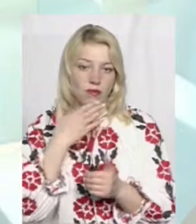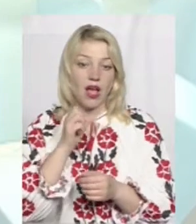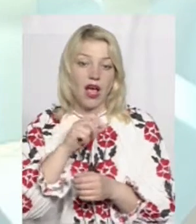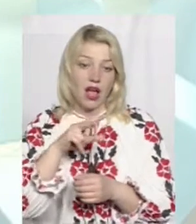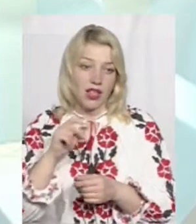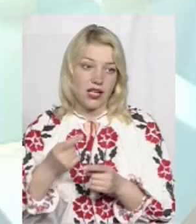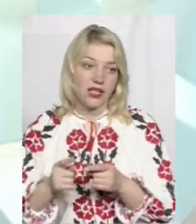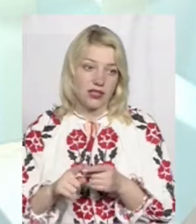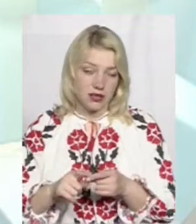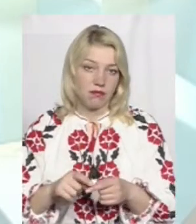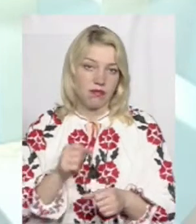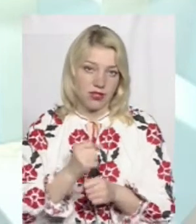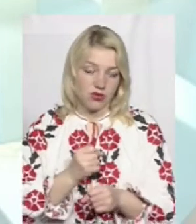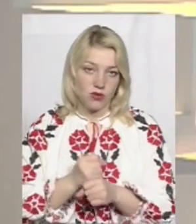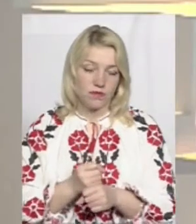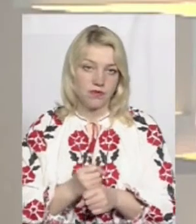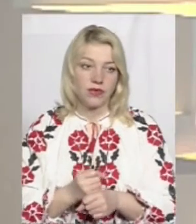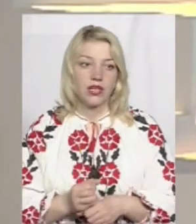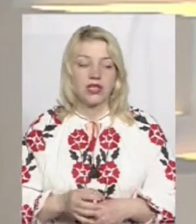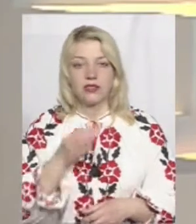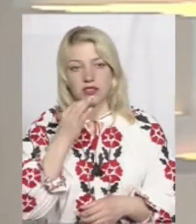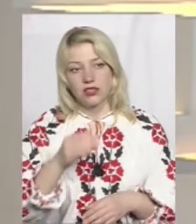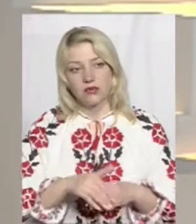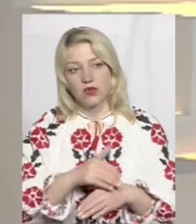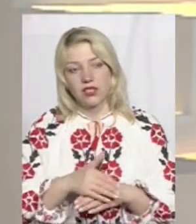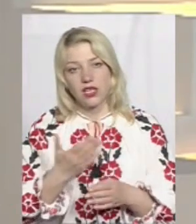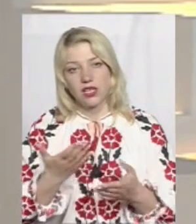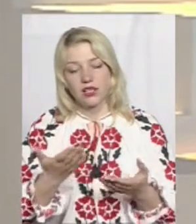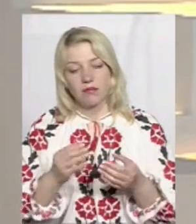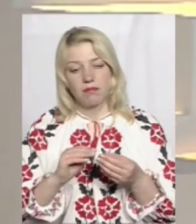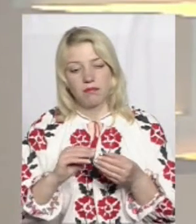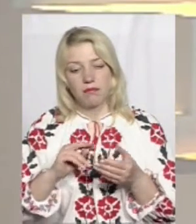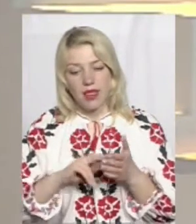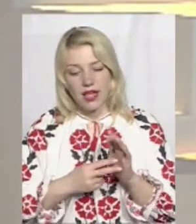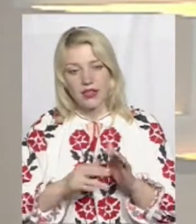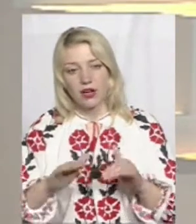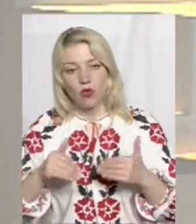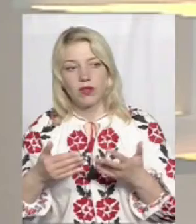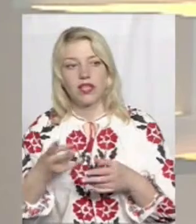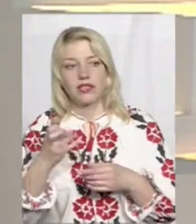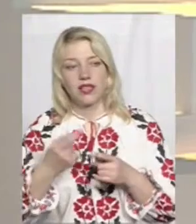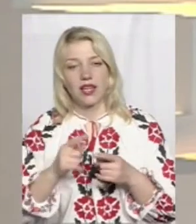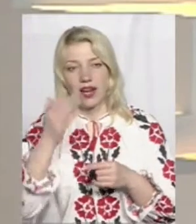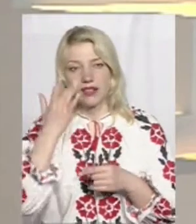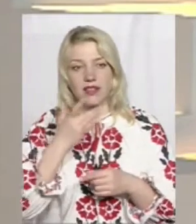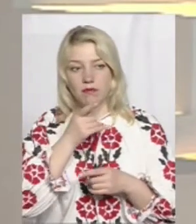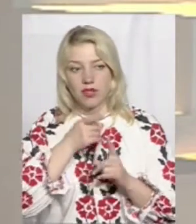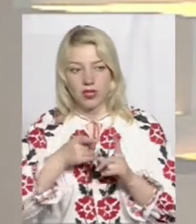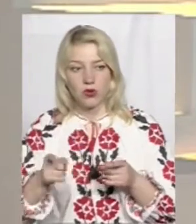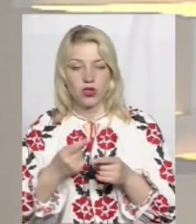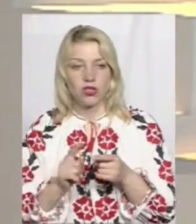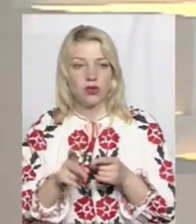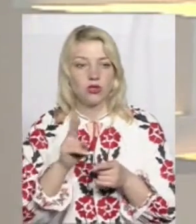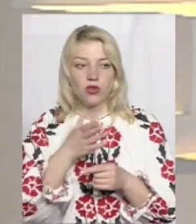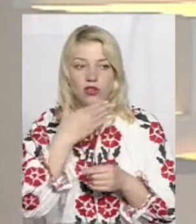Ну, але ми над тим працюємо. Скажі, будь ласка, які плани, можливо, рекомендації на от літній період і тим,